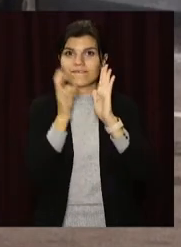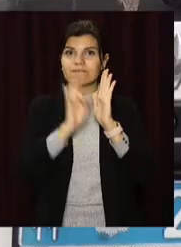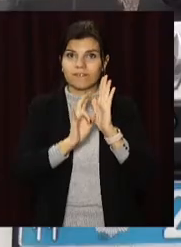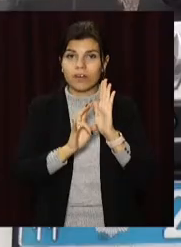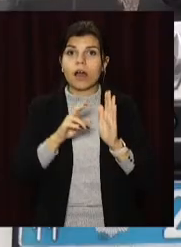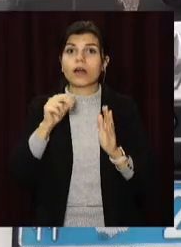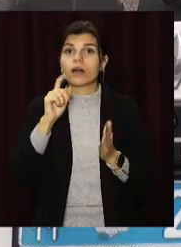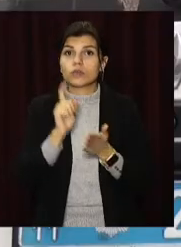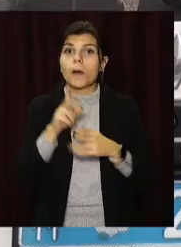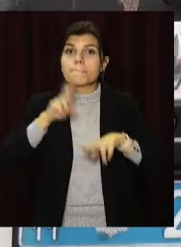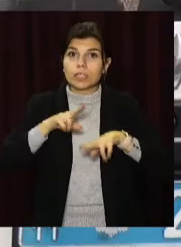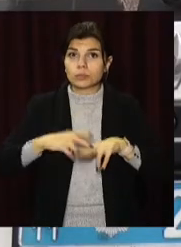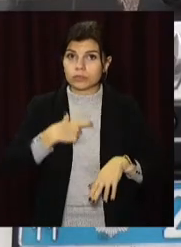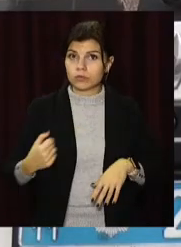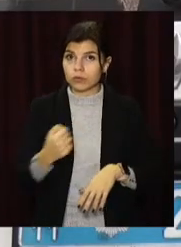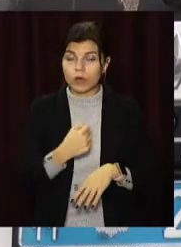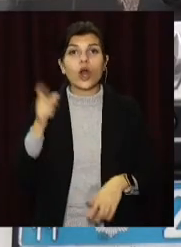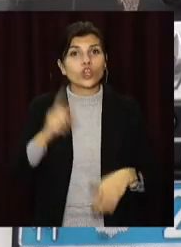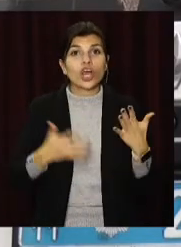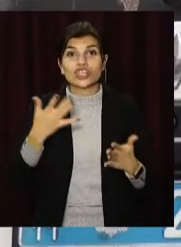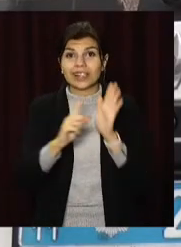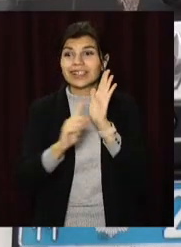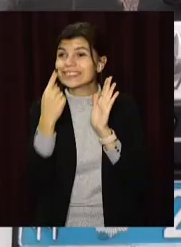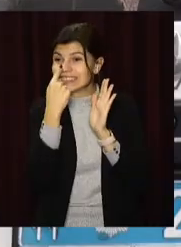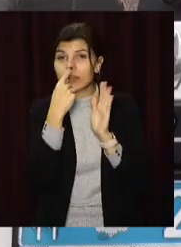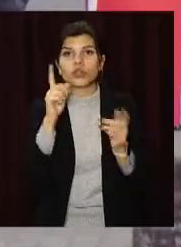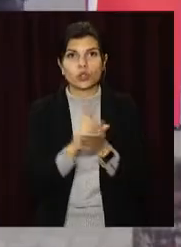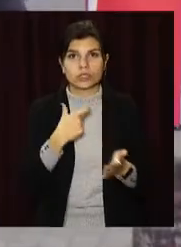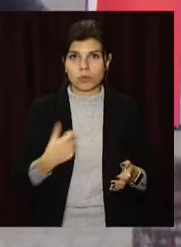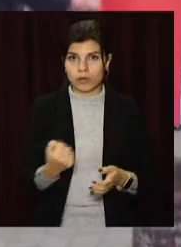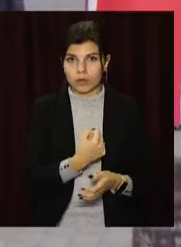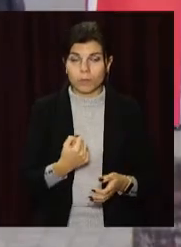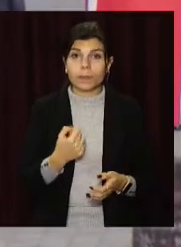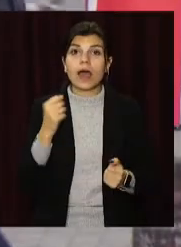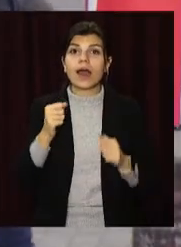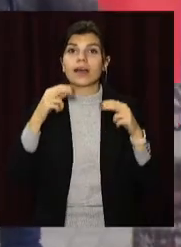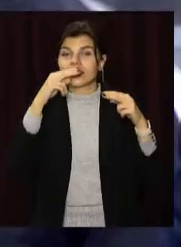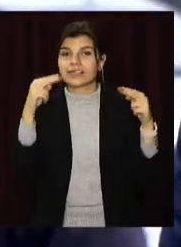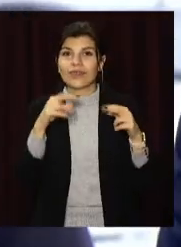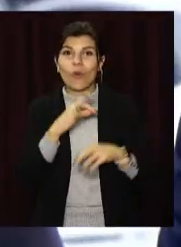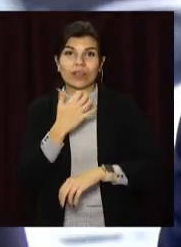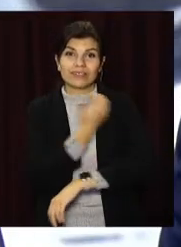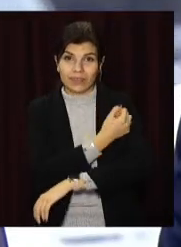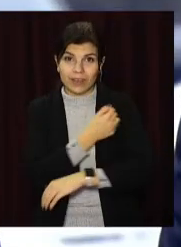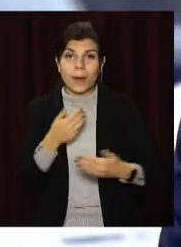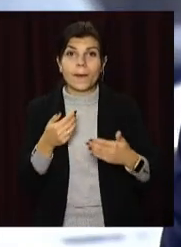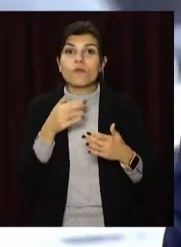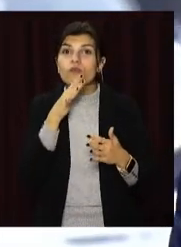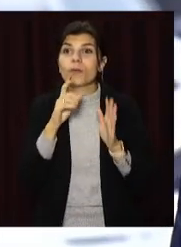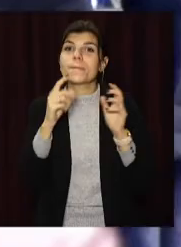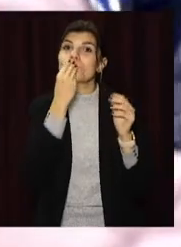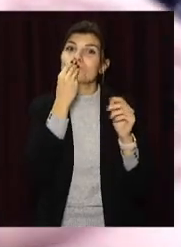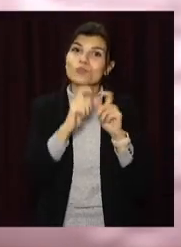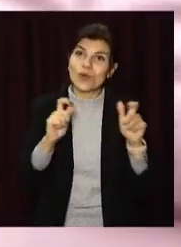при собі має бути постійно, навіть якщо з дому виходиш ненадовго. А от носити із собою сертифікат про вакцинацію під час походу до